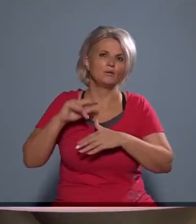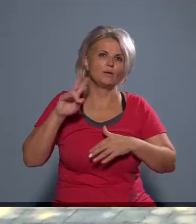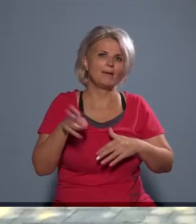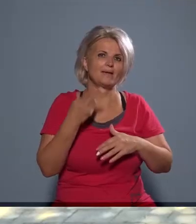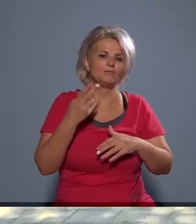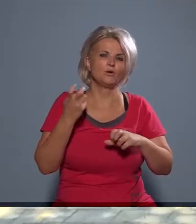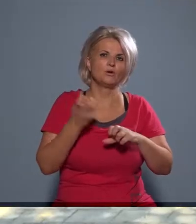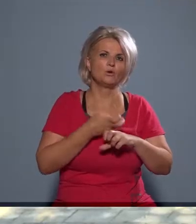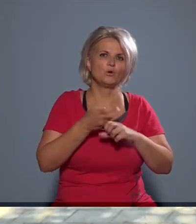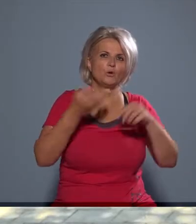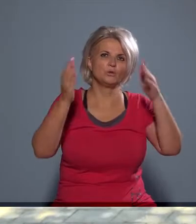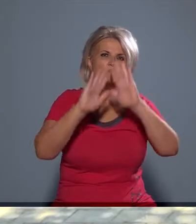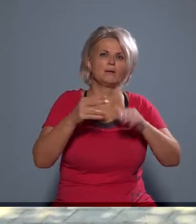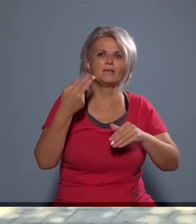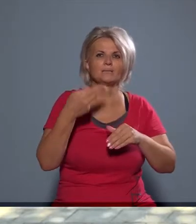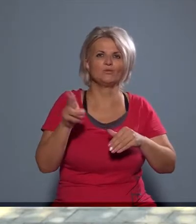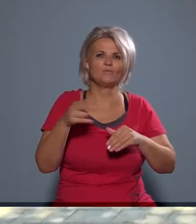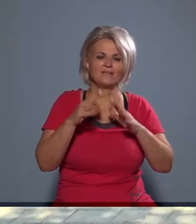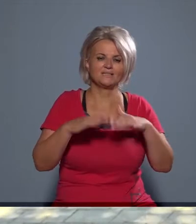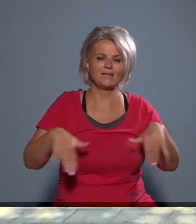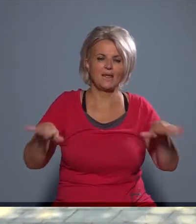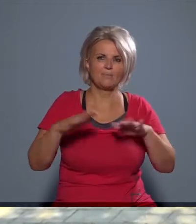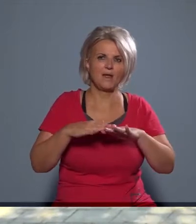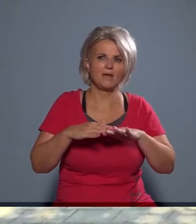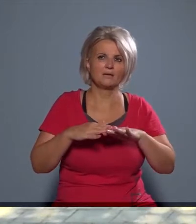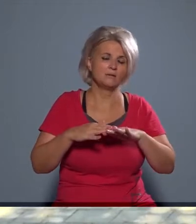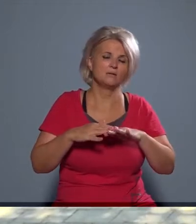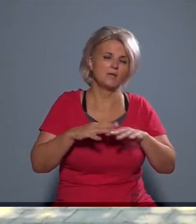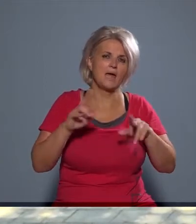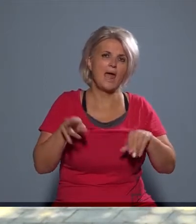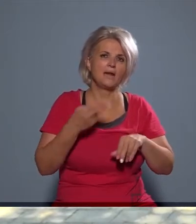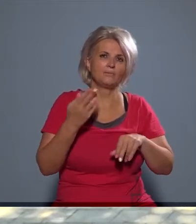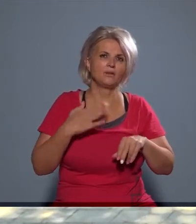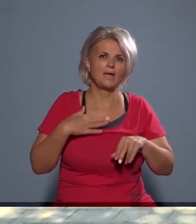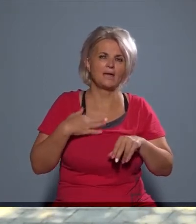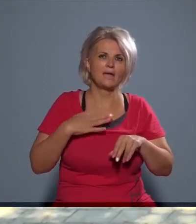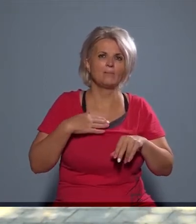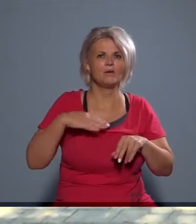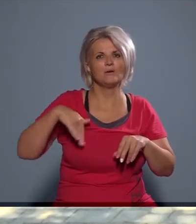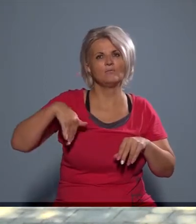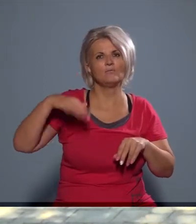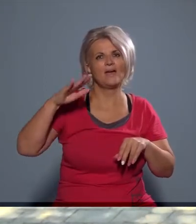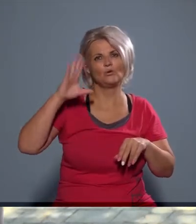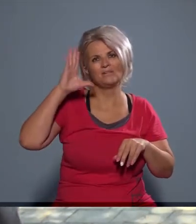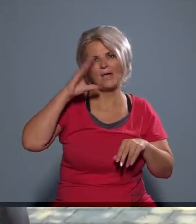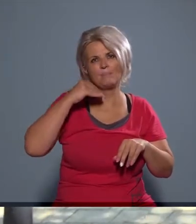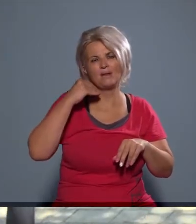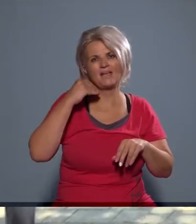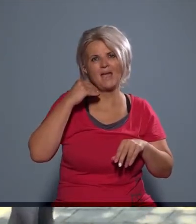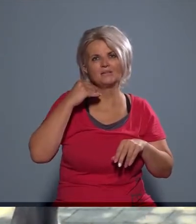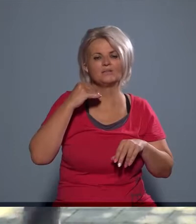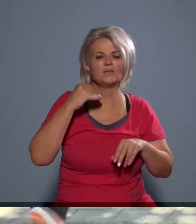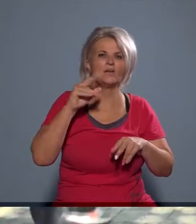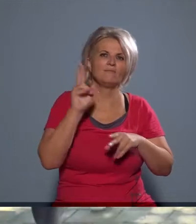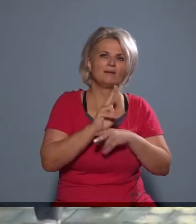meghívtak egy kőszobrász művésztelepre, hogy menjek oda így, hát felügyelni, de hát felnőtt embereket, a Képzőművészeti